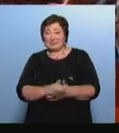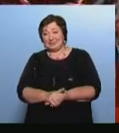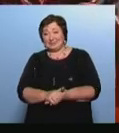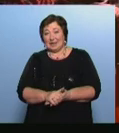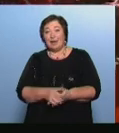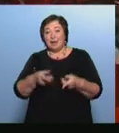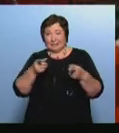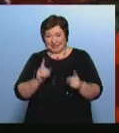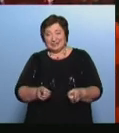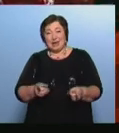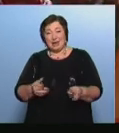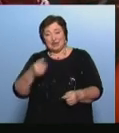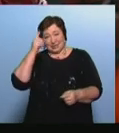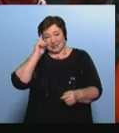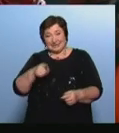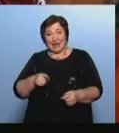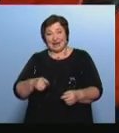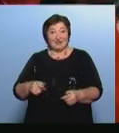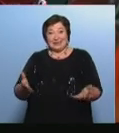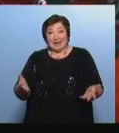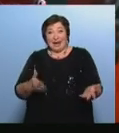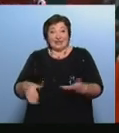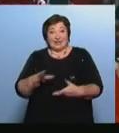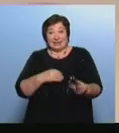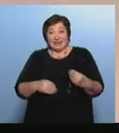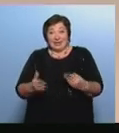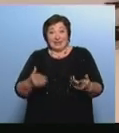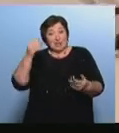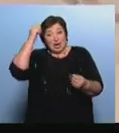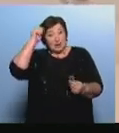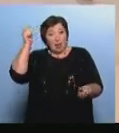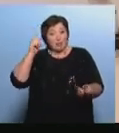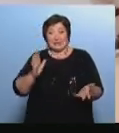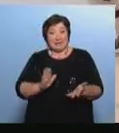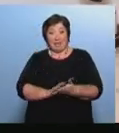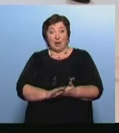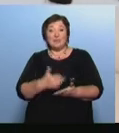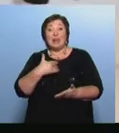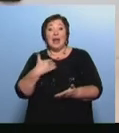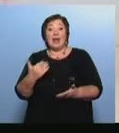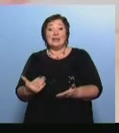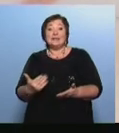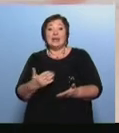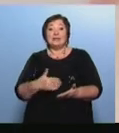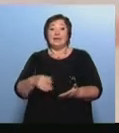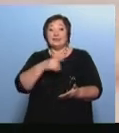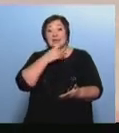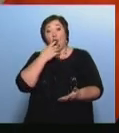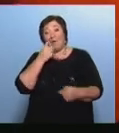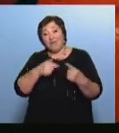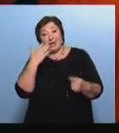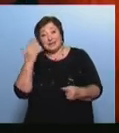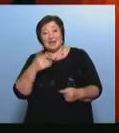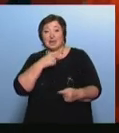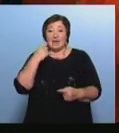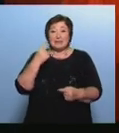Настоящие воины Посмотрите, дым идет от всех Я специальную шапку не снимаю Надо возвращать советские и российские традиции Чтобы ценился